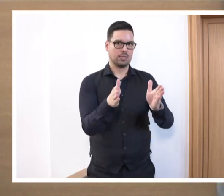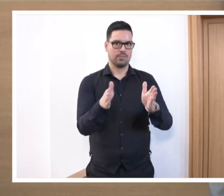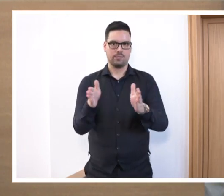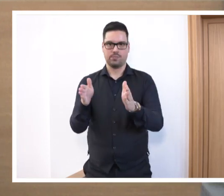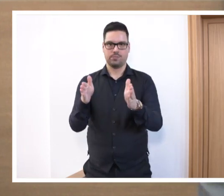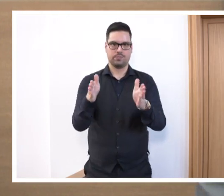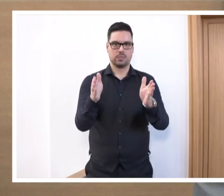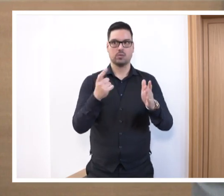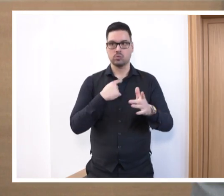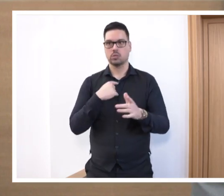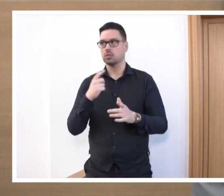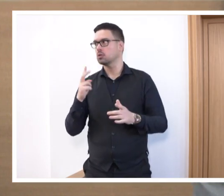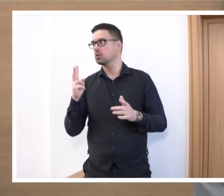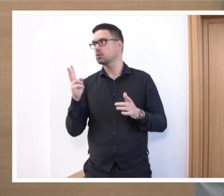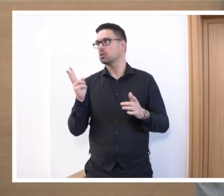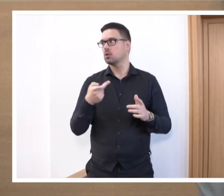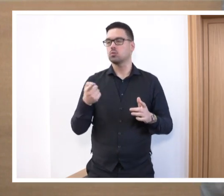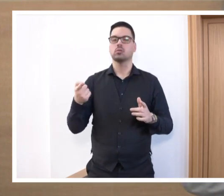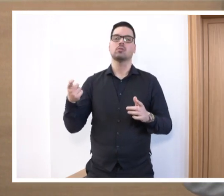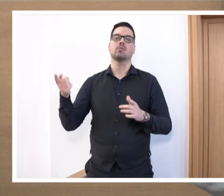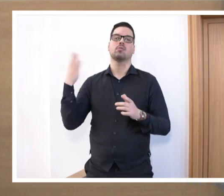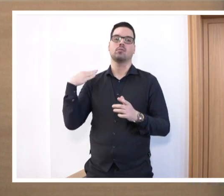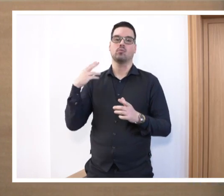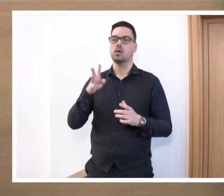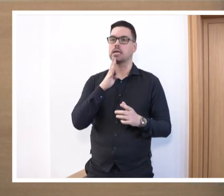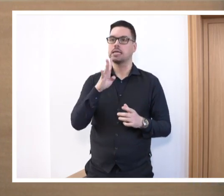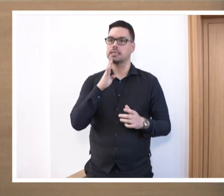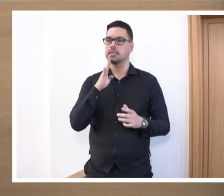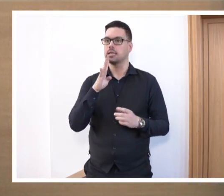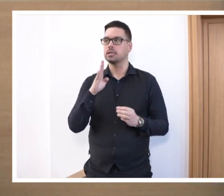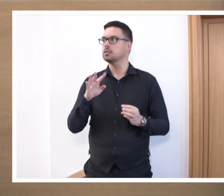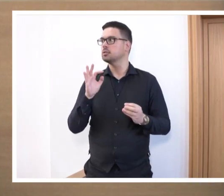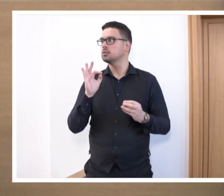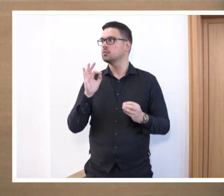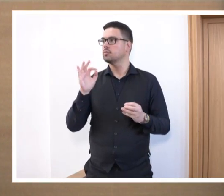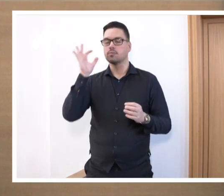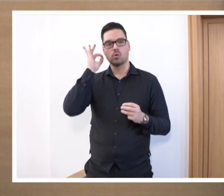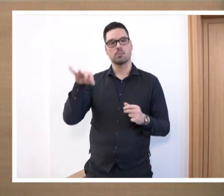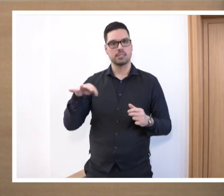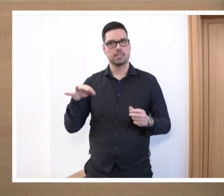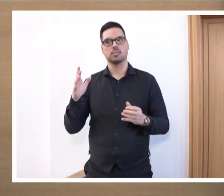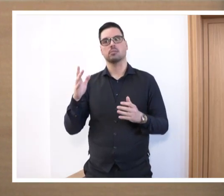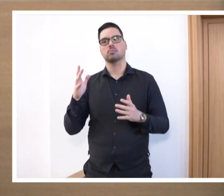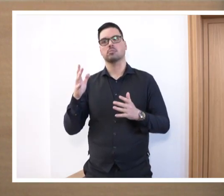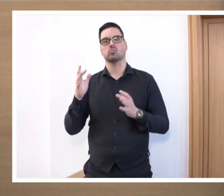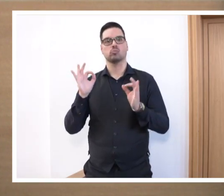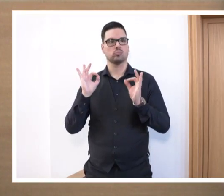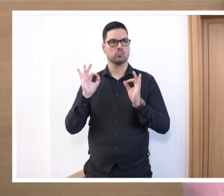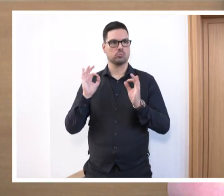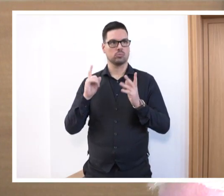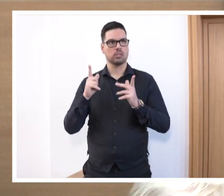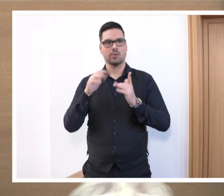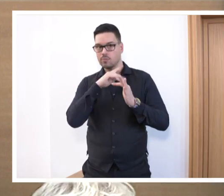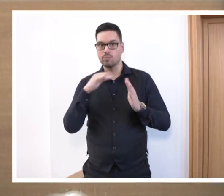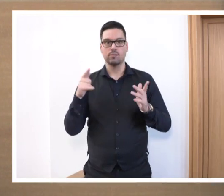auch dem an, was meine Vorredner gesagt haben, dass also unsere Landtagspräsidentin hier schon einige Initiativen gestartet